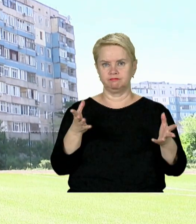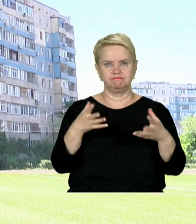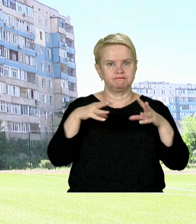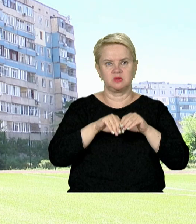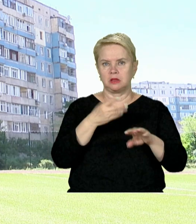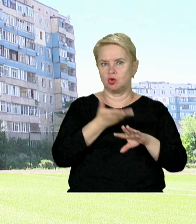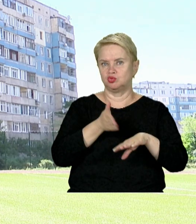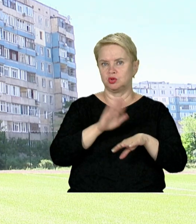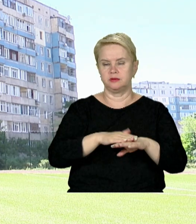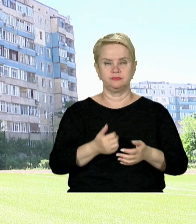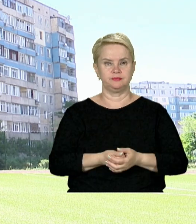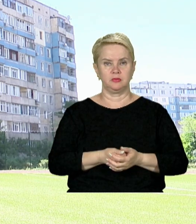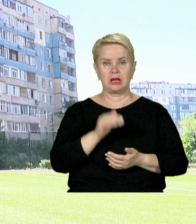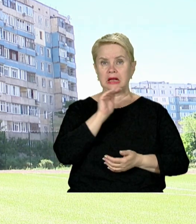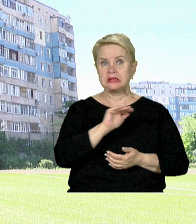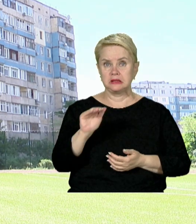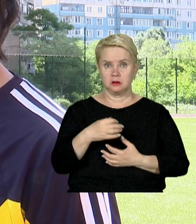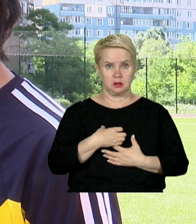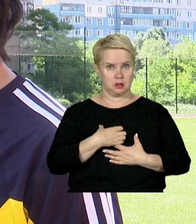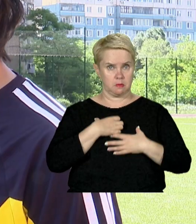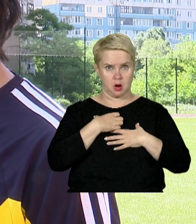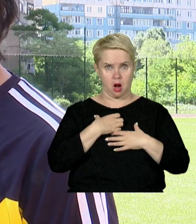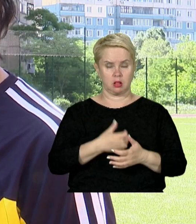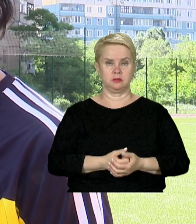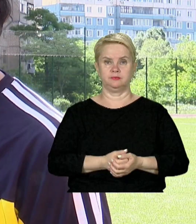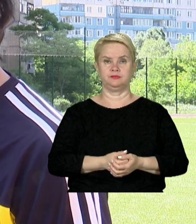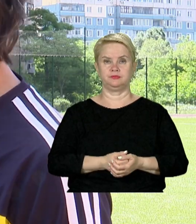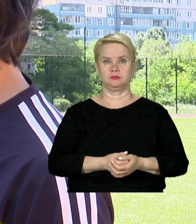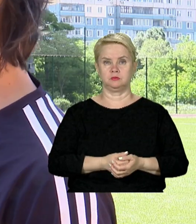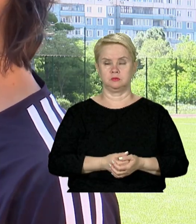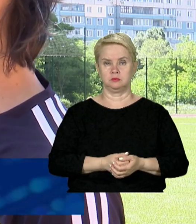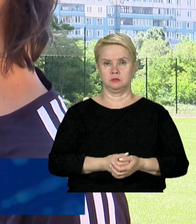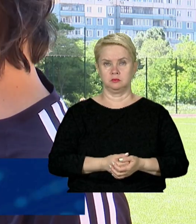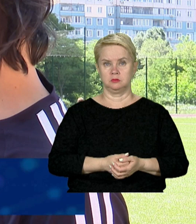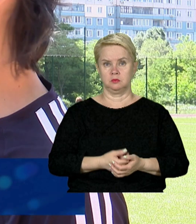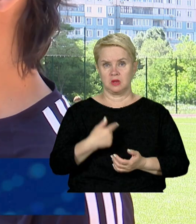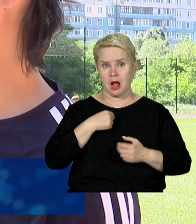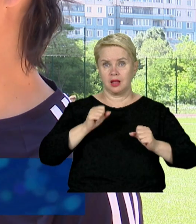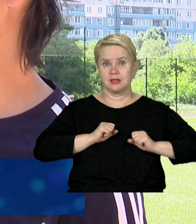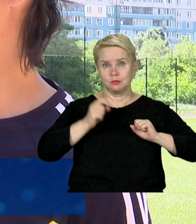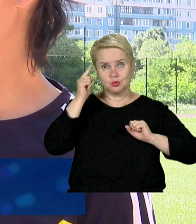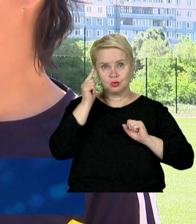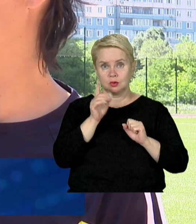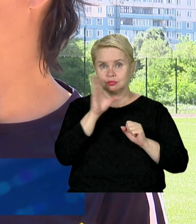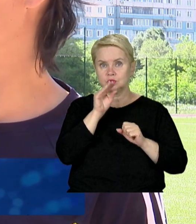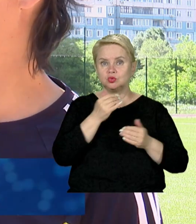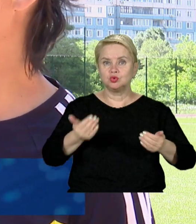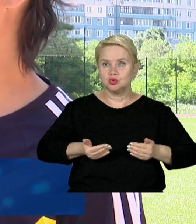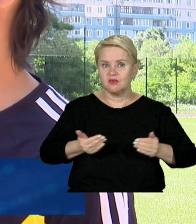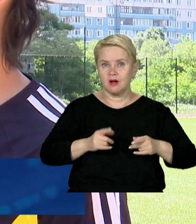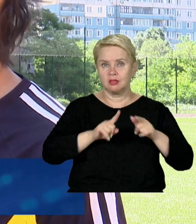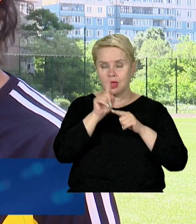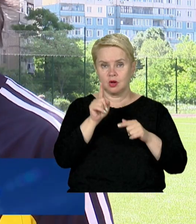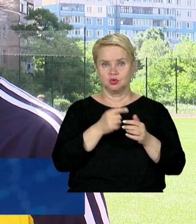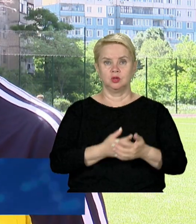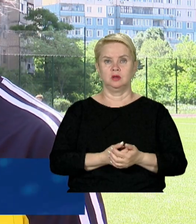надто тяжкі. Діти трохи перелякалися. Я думав, що вона ще жива. Начав